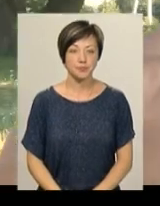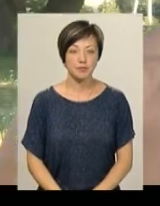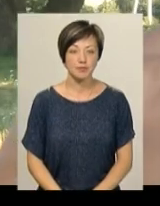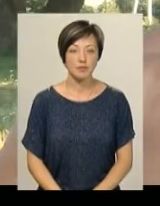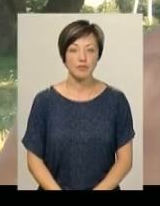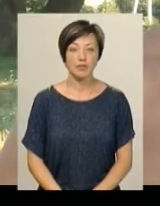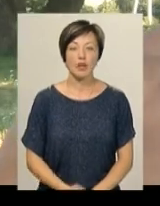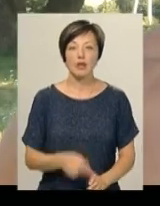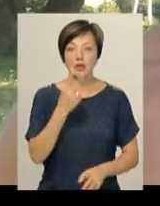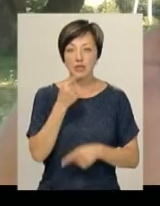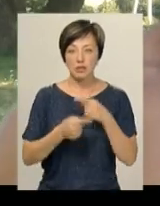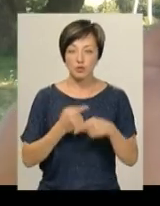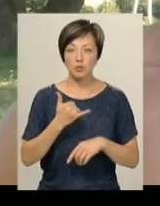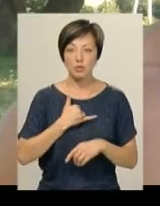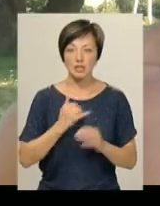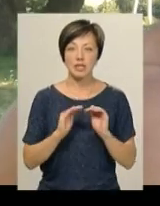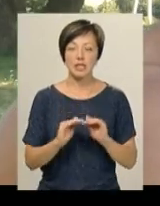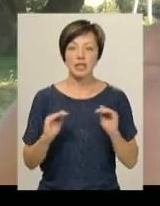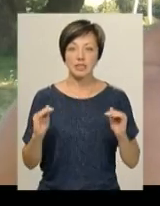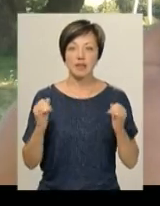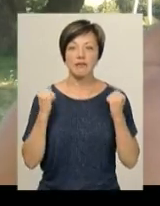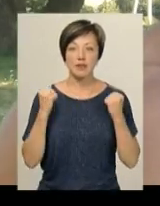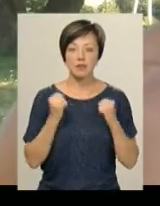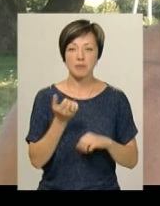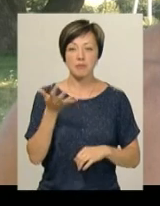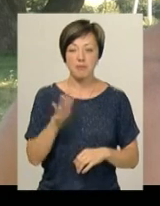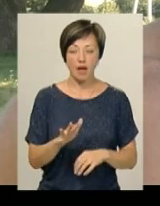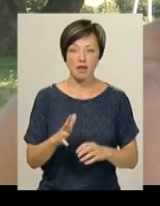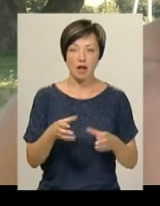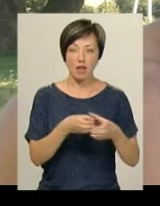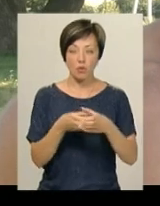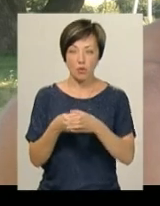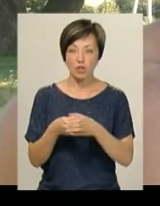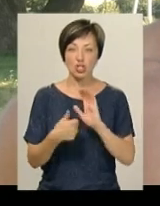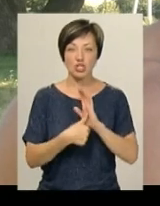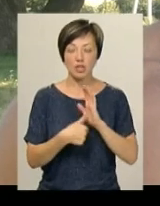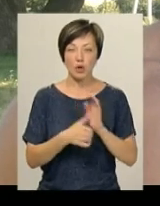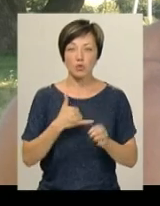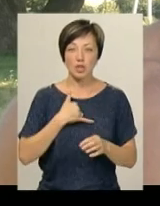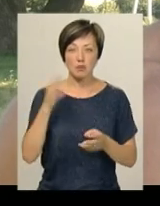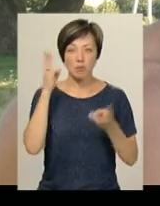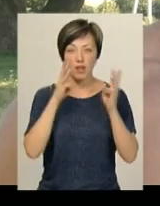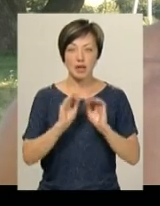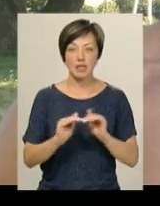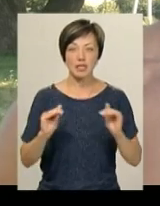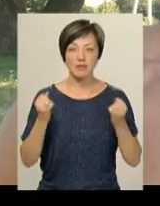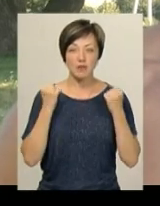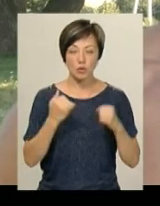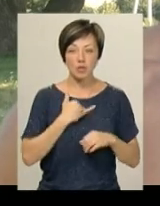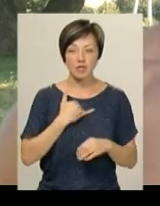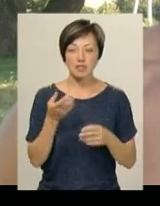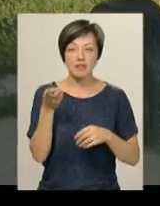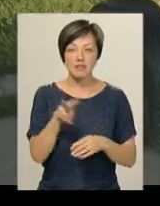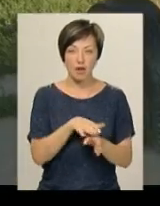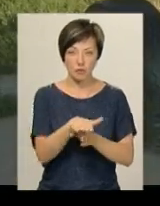Традиційно ще у нас дитячий фітнес – 5 категорій. Шеста – модельний дитячий фітнес. Там у нас дві